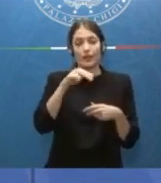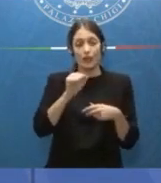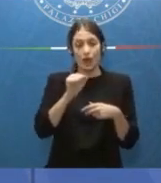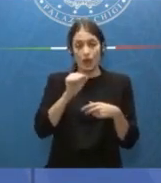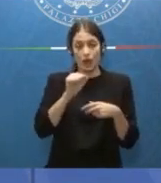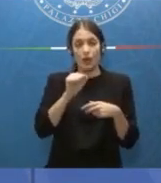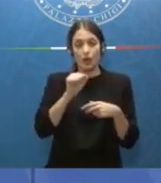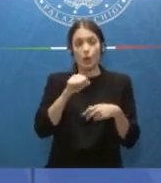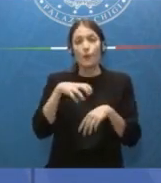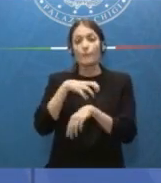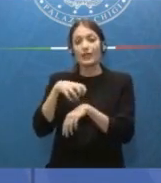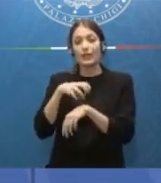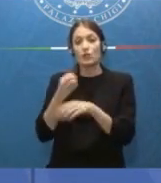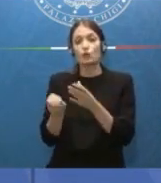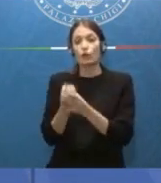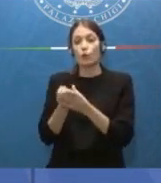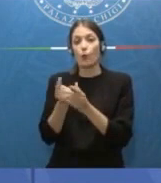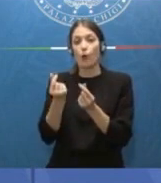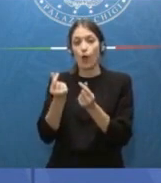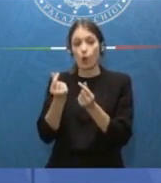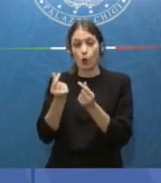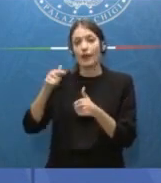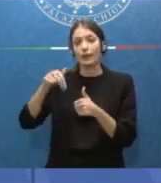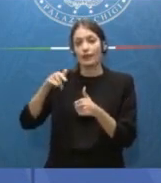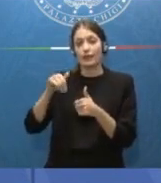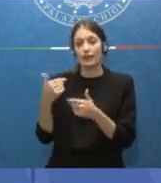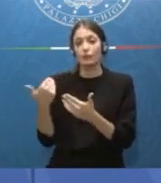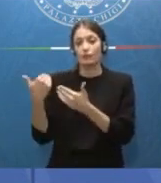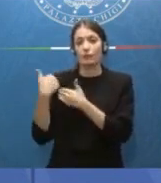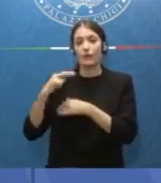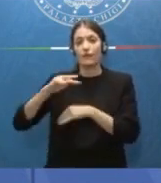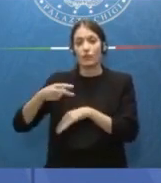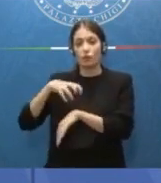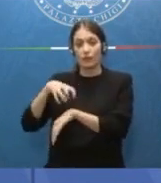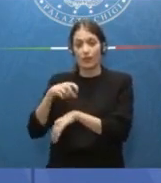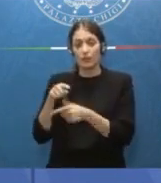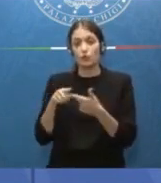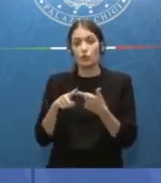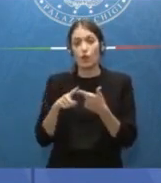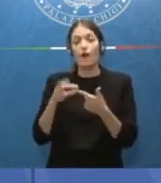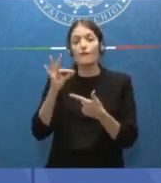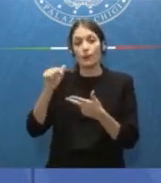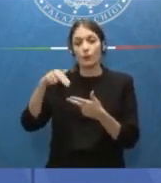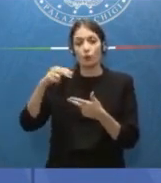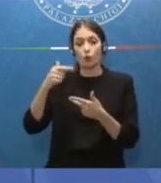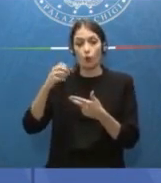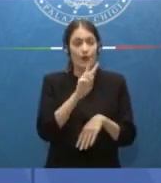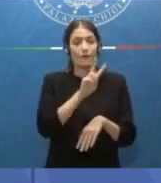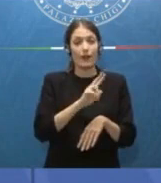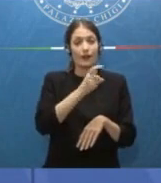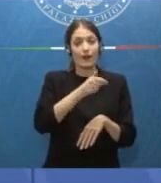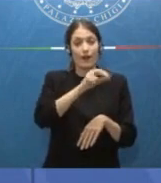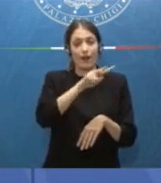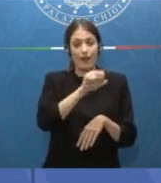Ministro dello Sviluppo Economico ha tre l'incarico di Vice-Ministro Fausta Bergamotto, il Ministro